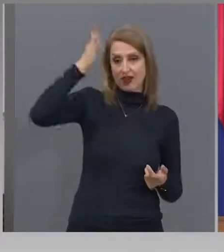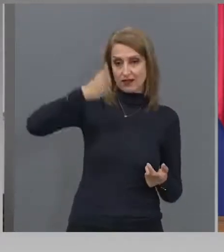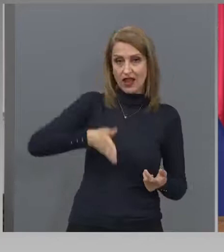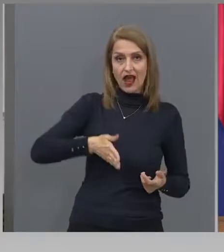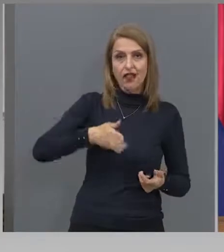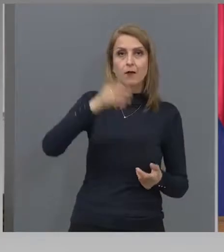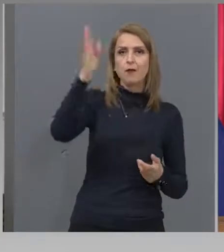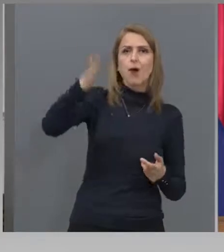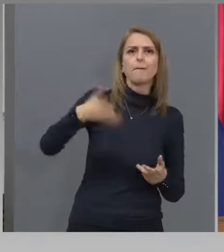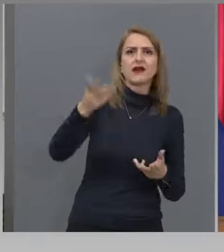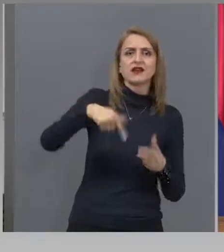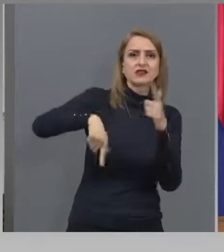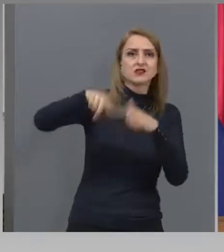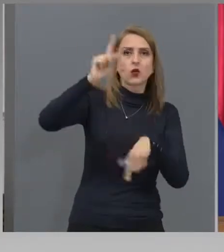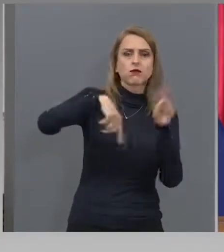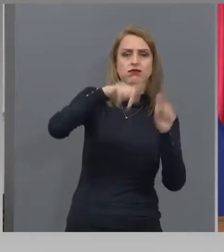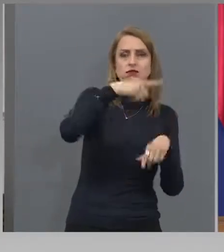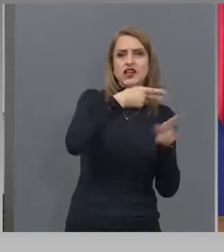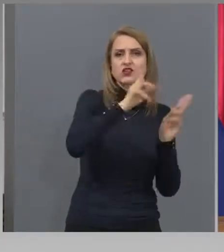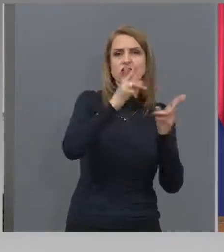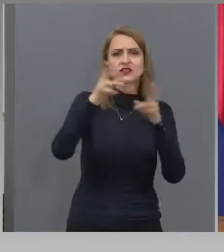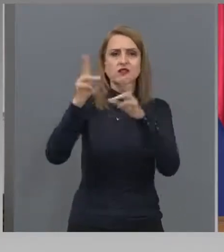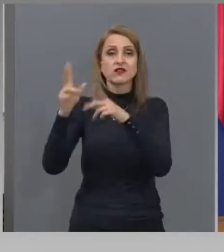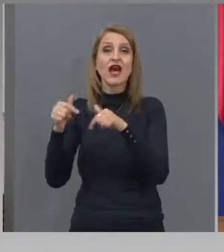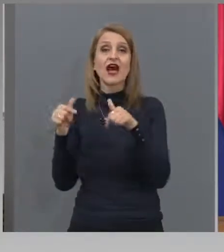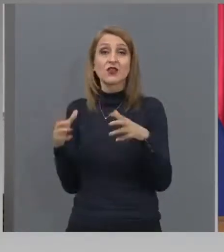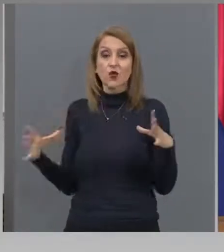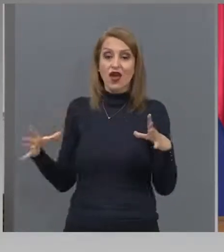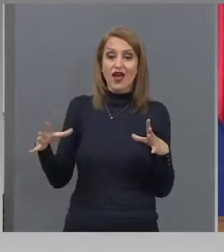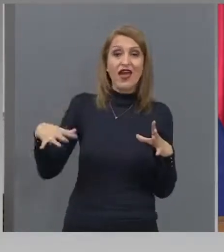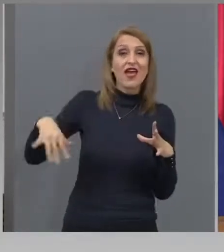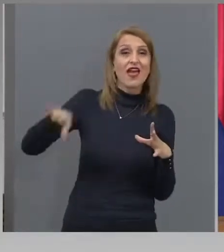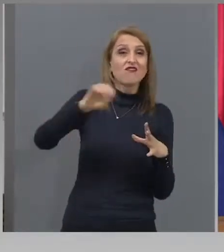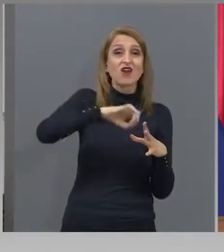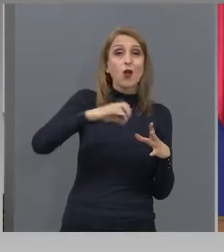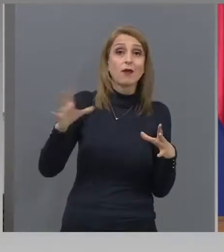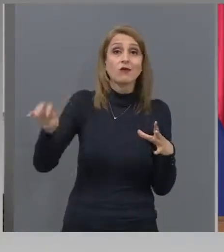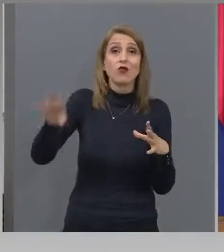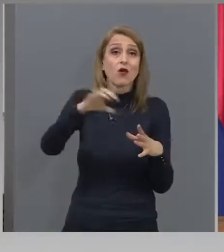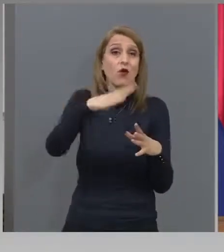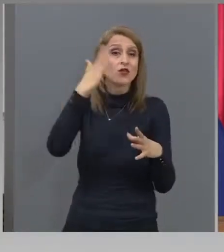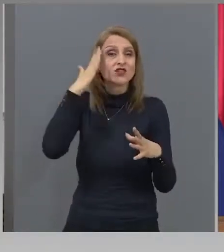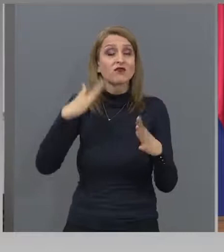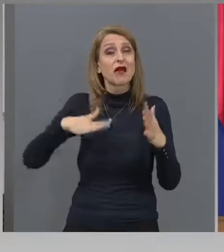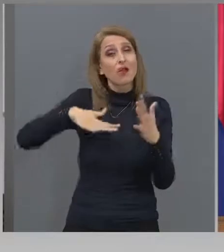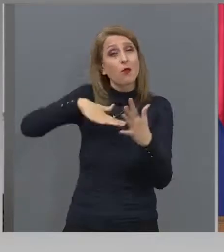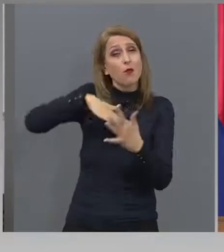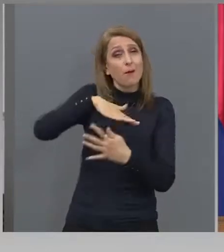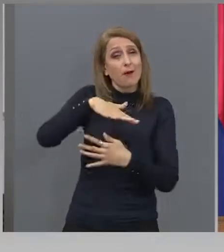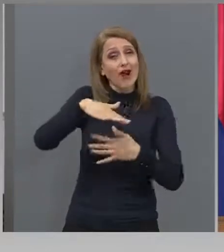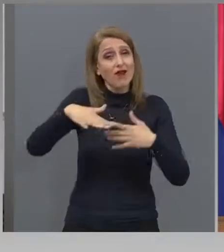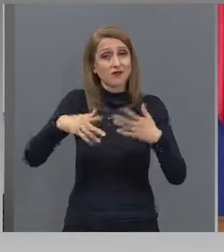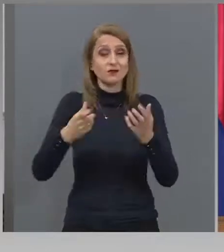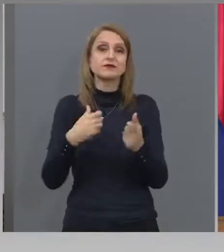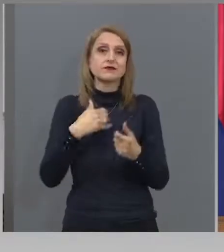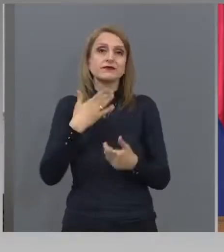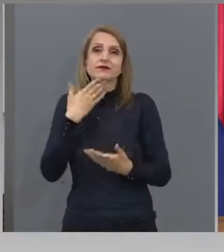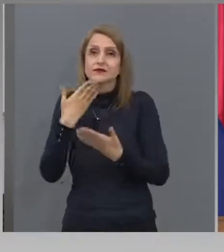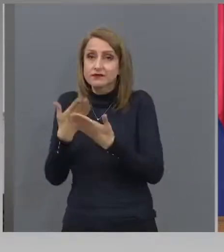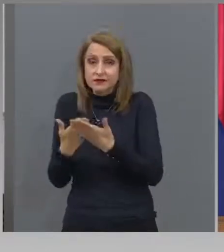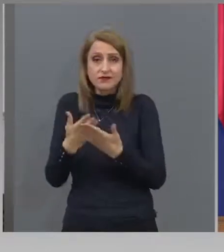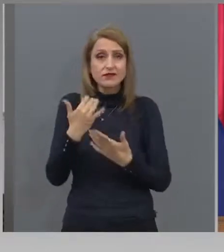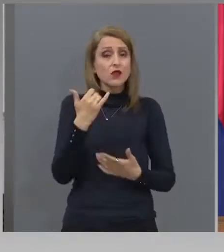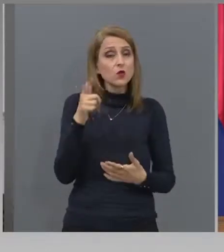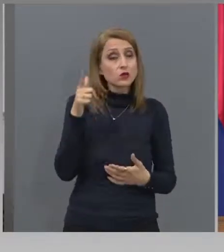нас, докато се завърти колелото, ето, ония ден, това и днес каи казах, браво, благодаря ти, Урсула, за това, че организира с